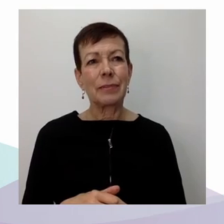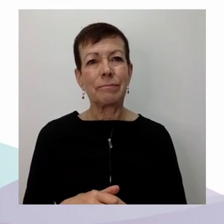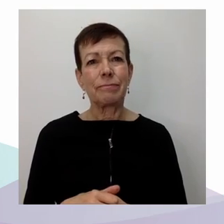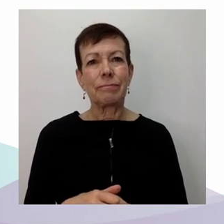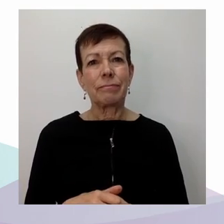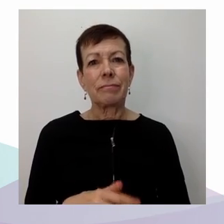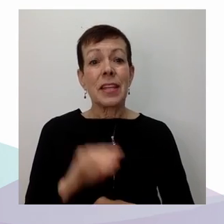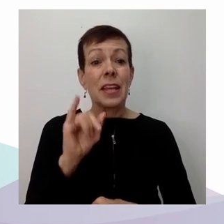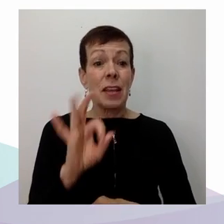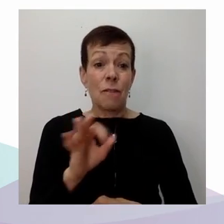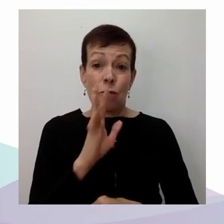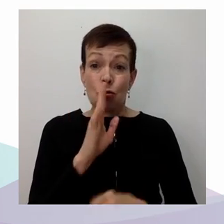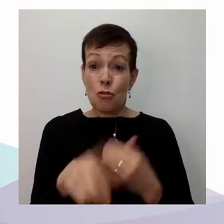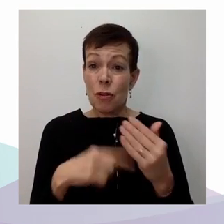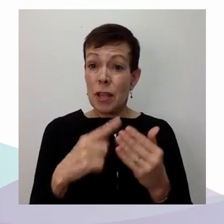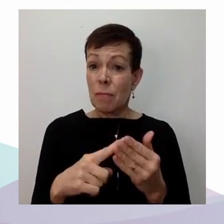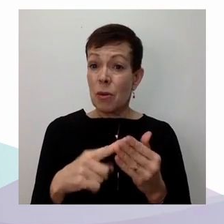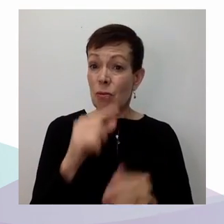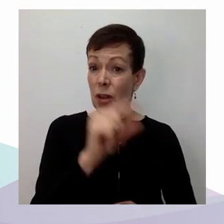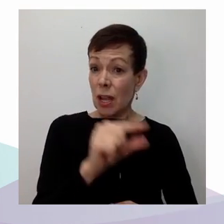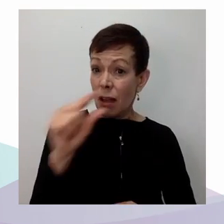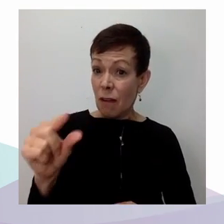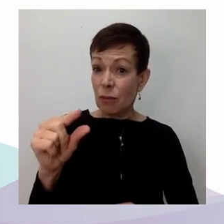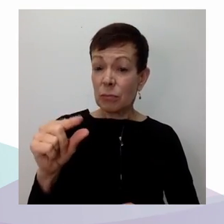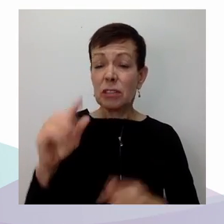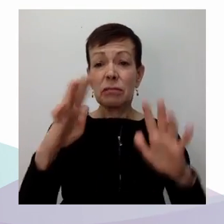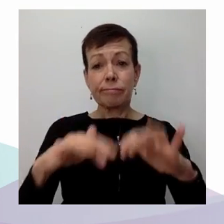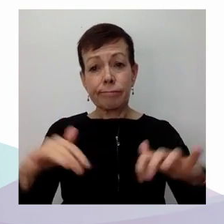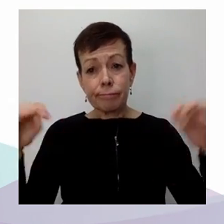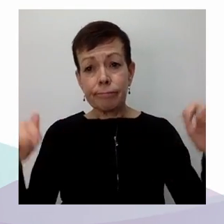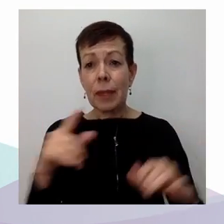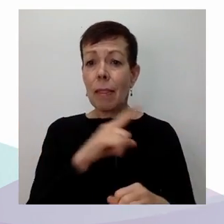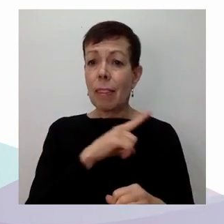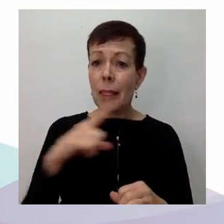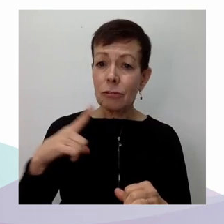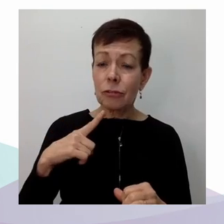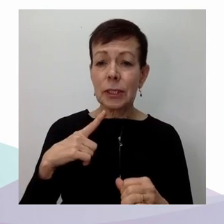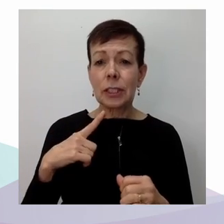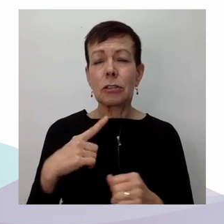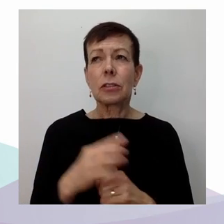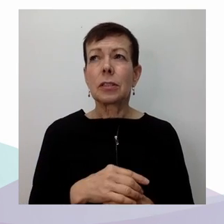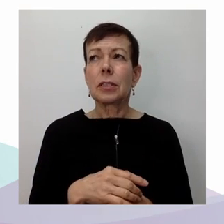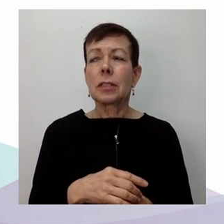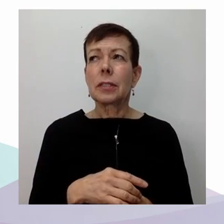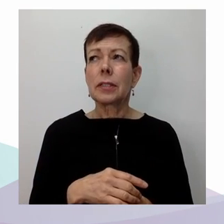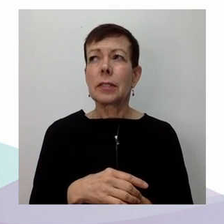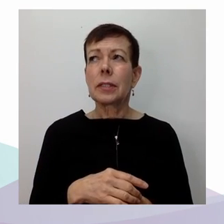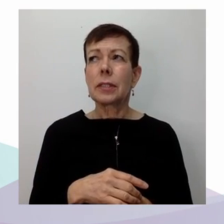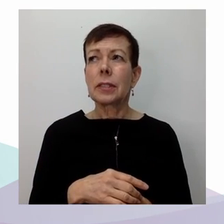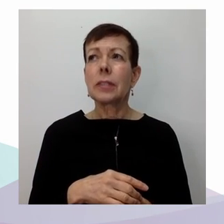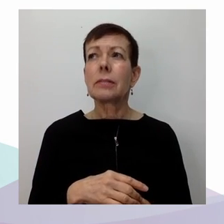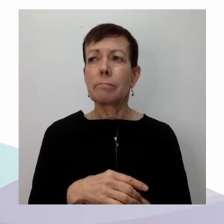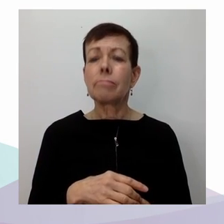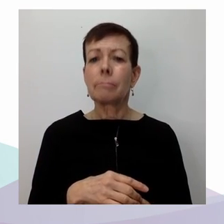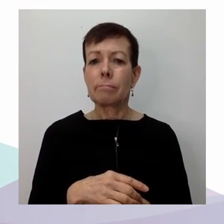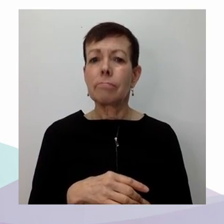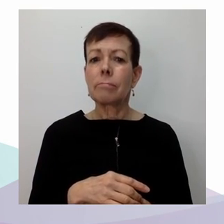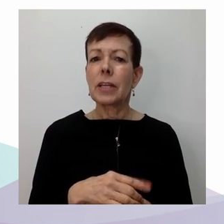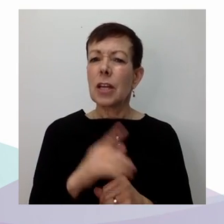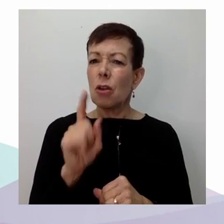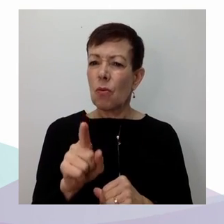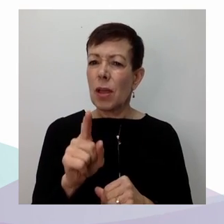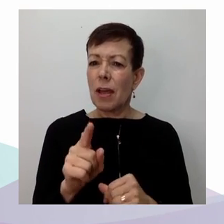les droits de la personne d'ailleurs, on fait rapidement les liens entre jouissance des droits, tribunaux judiciaires,